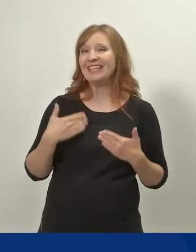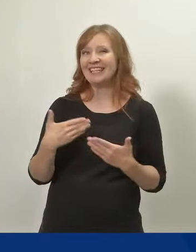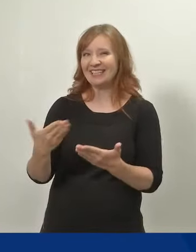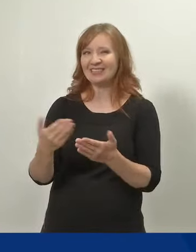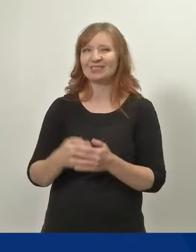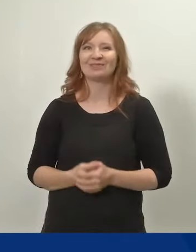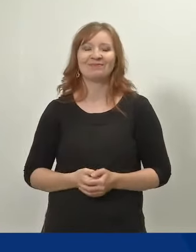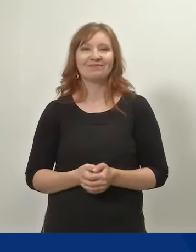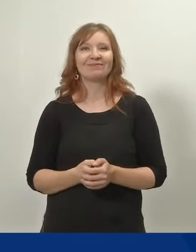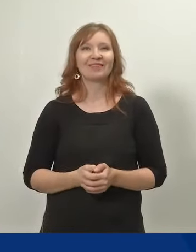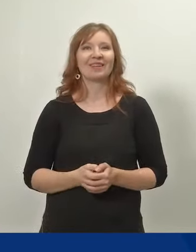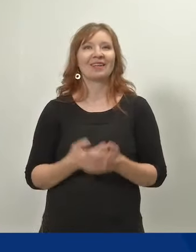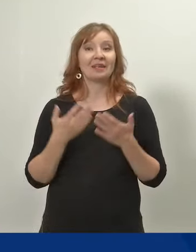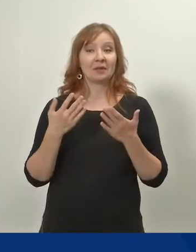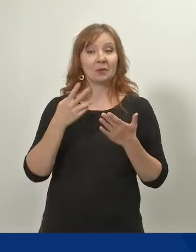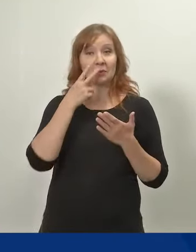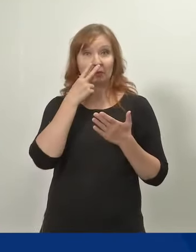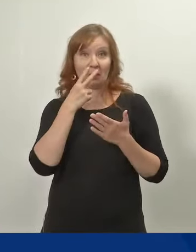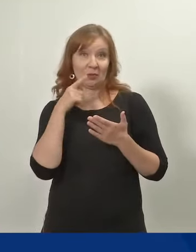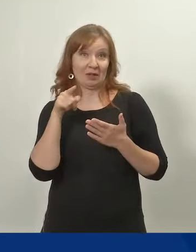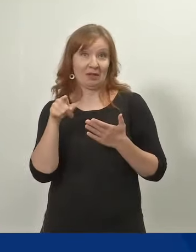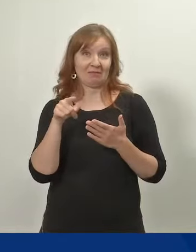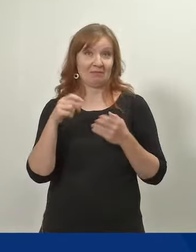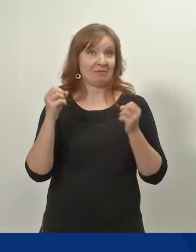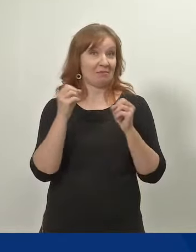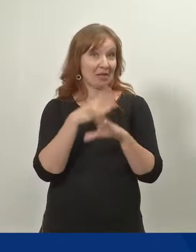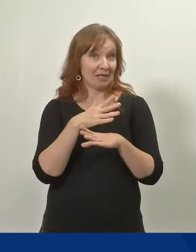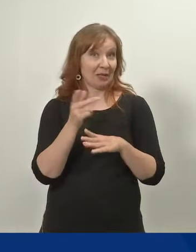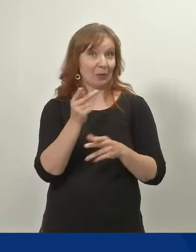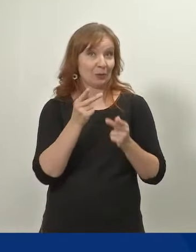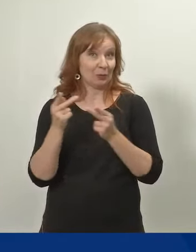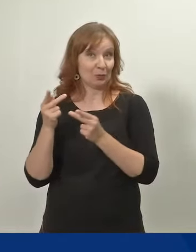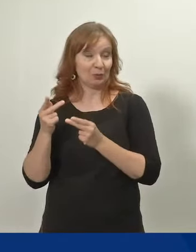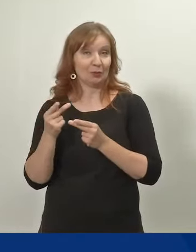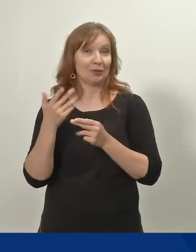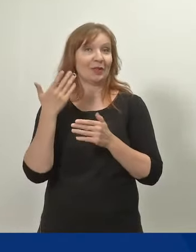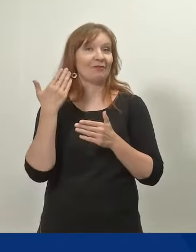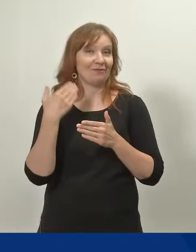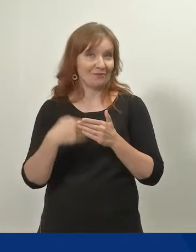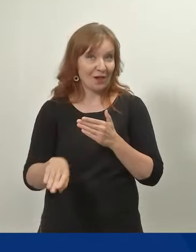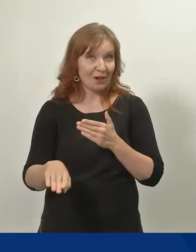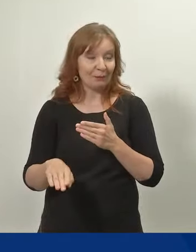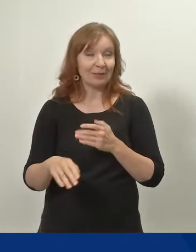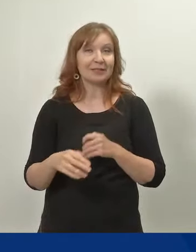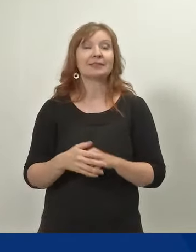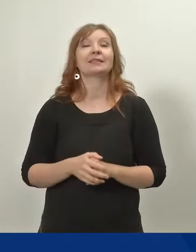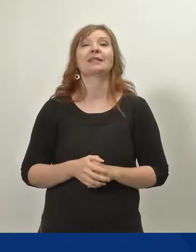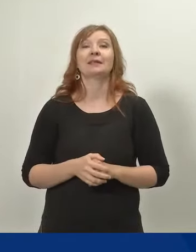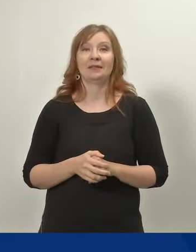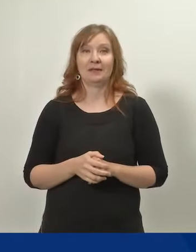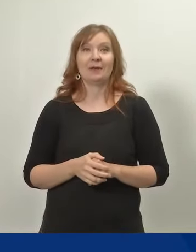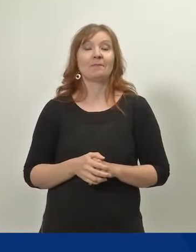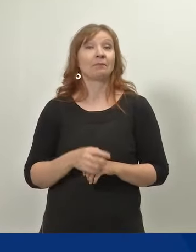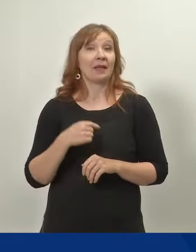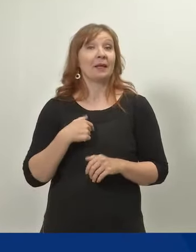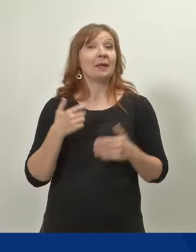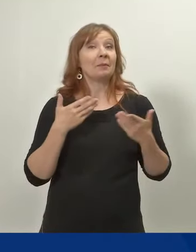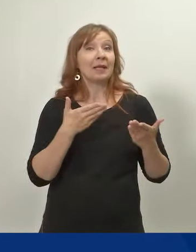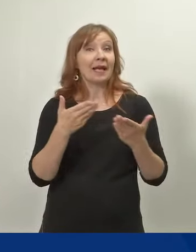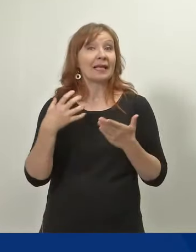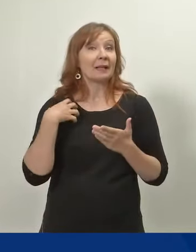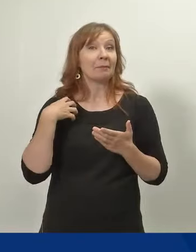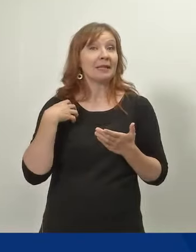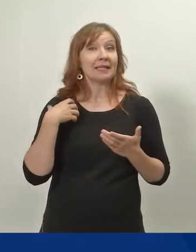Kiitos. Nyt näyttää siltä, että ollaan saatu median kysymykset sitten tämän myötä käsiteltyä. Minä kiitän